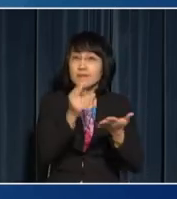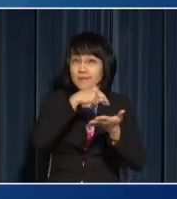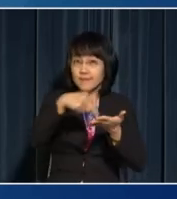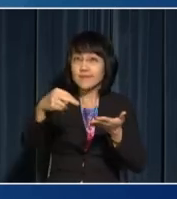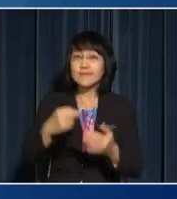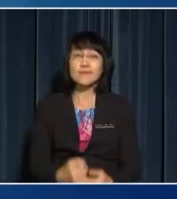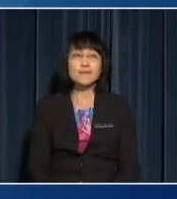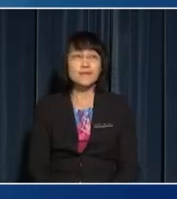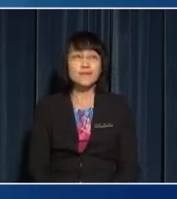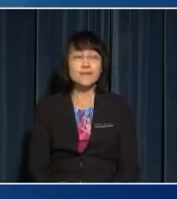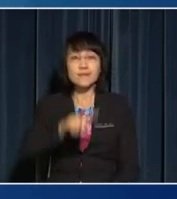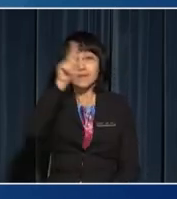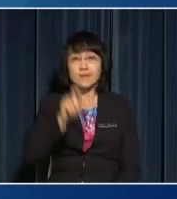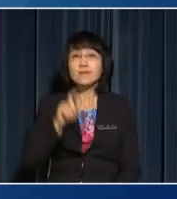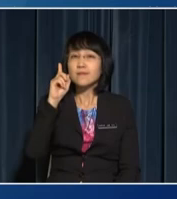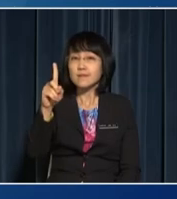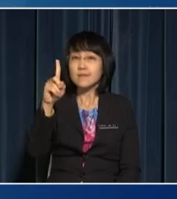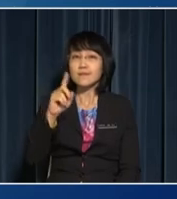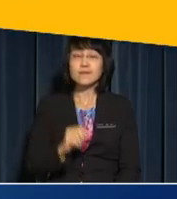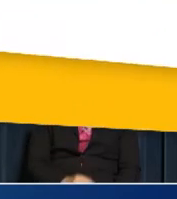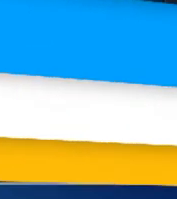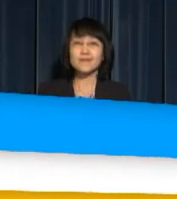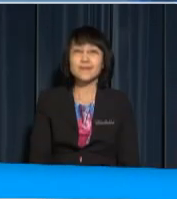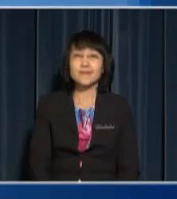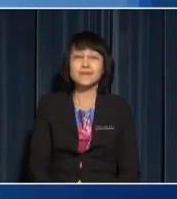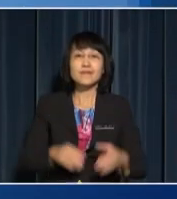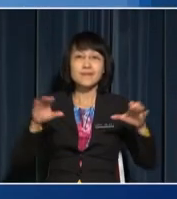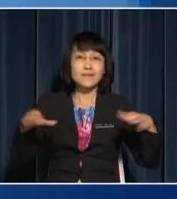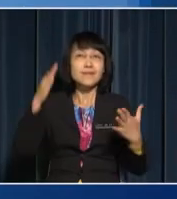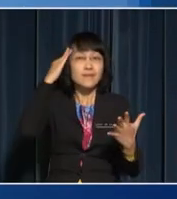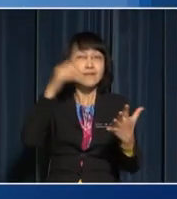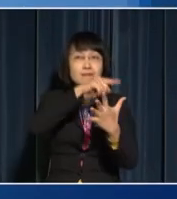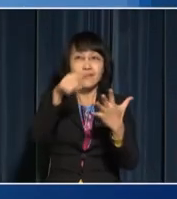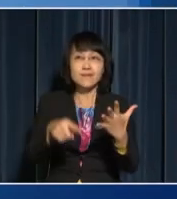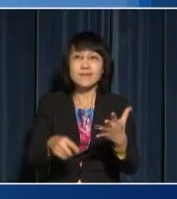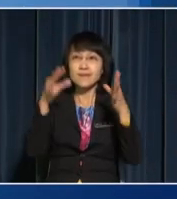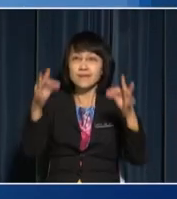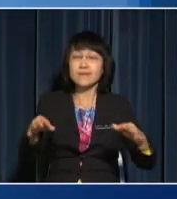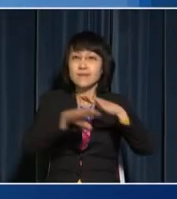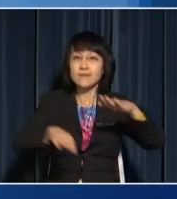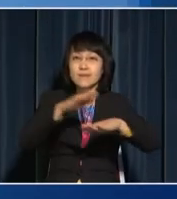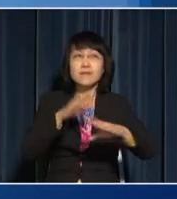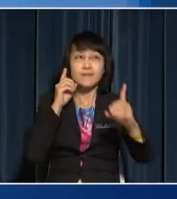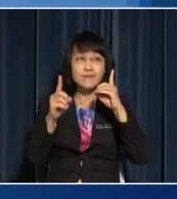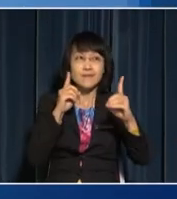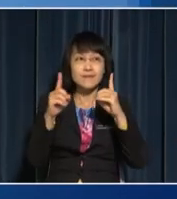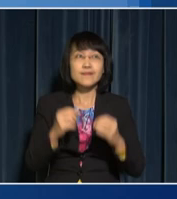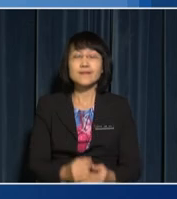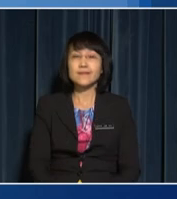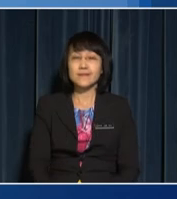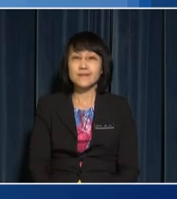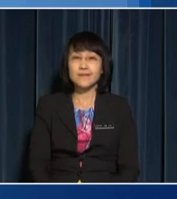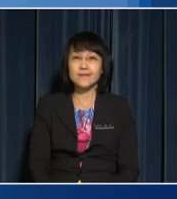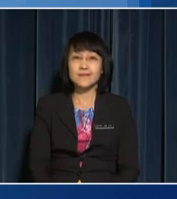notebook Question 1 Make inferences based on the dialogue